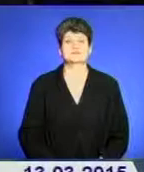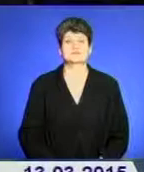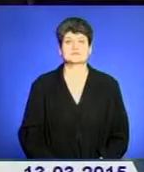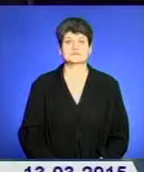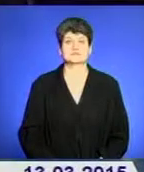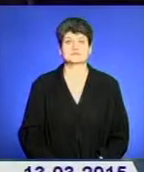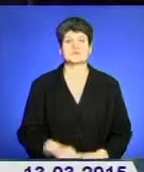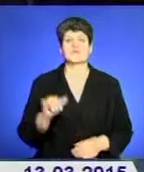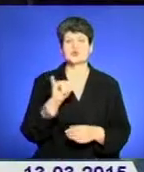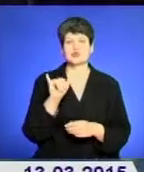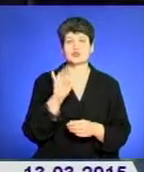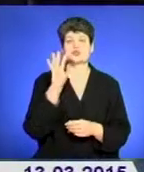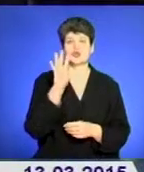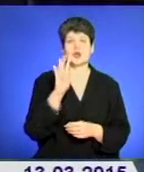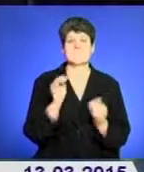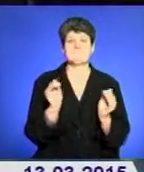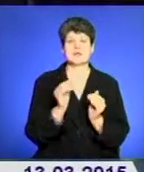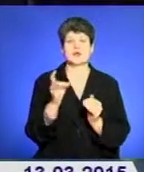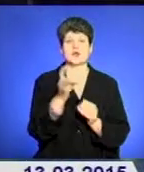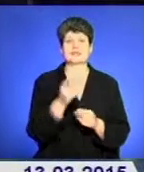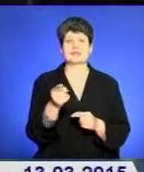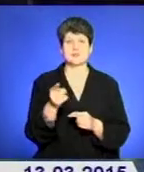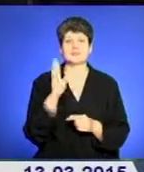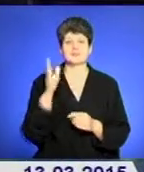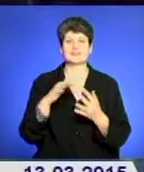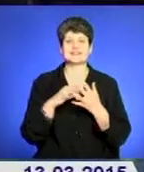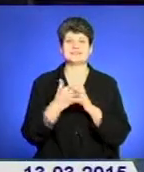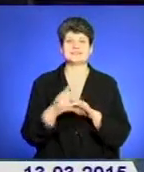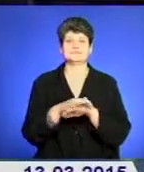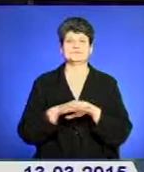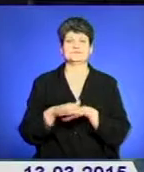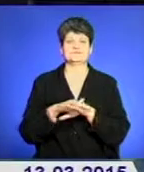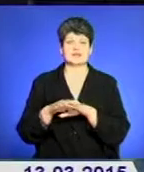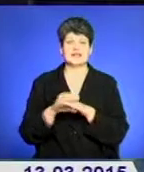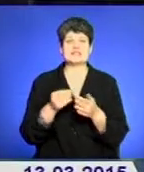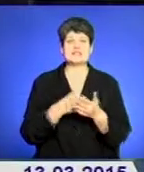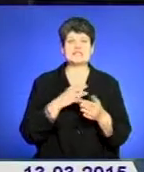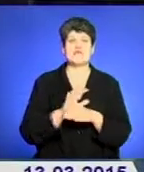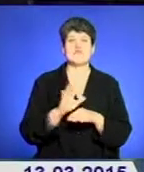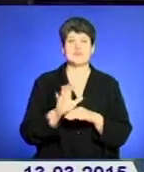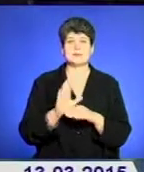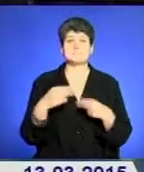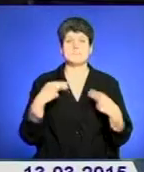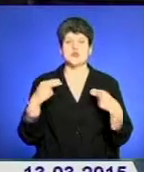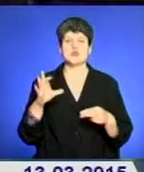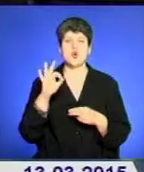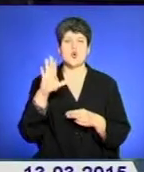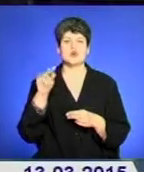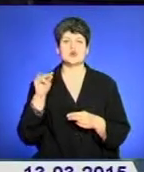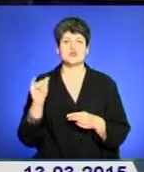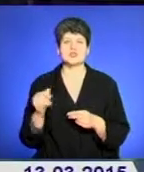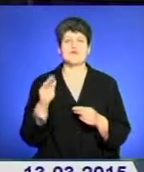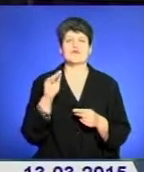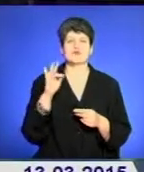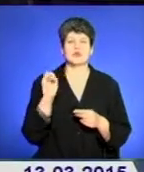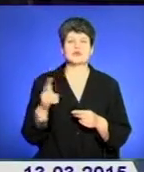У суботу в чотирьох мікрорайонах Тернополя відбудуться сільськогосподарські ярмарки. За цінами виробників продаватимуть овочі, фрукти, м'ясо, борошно,